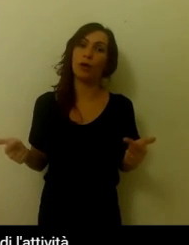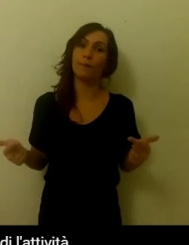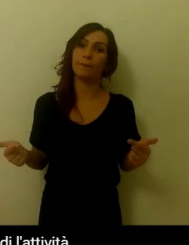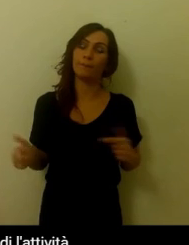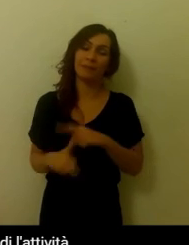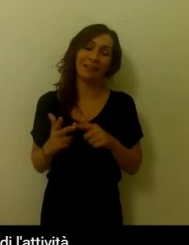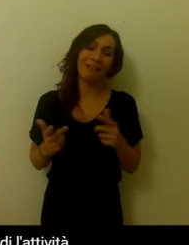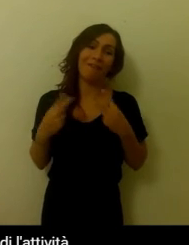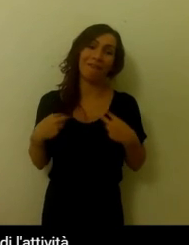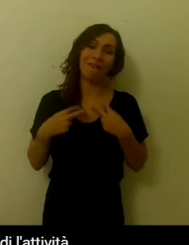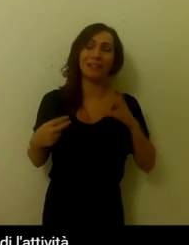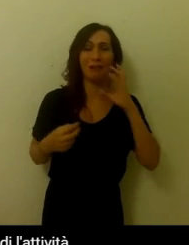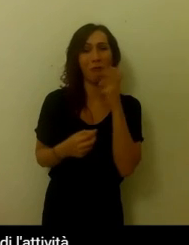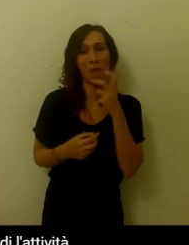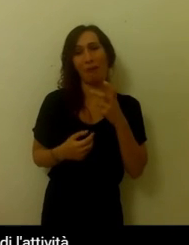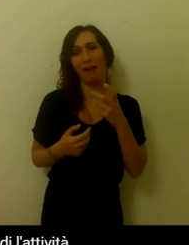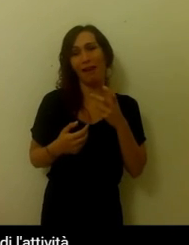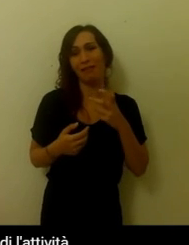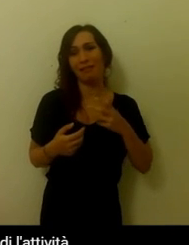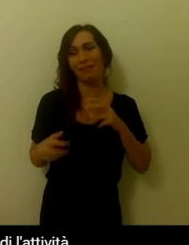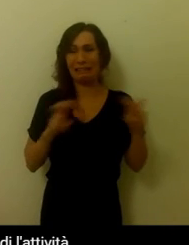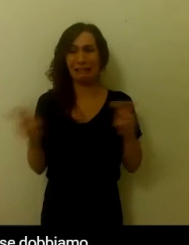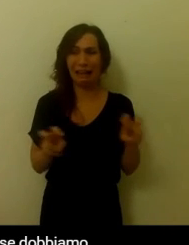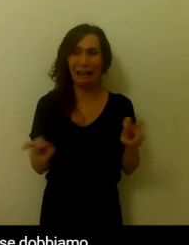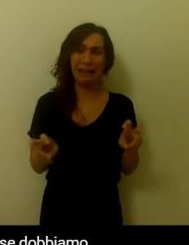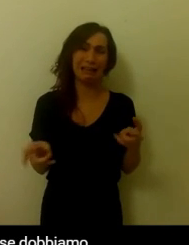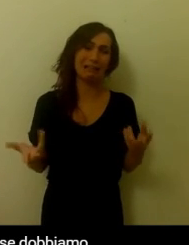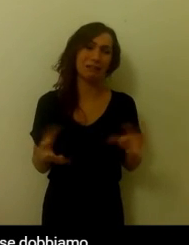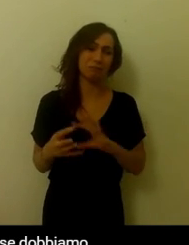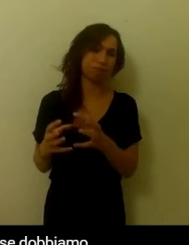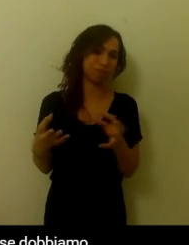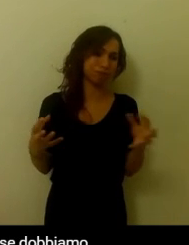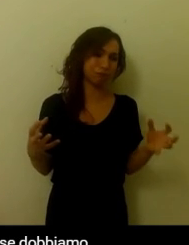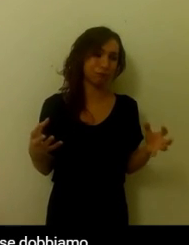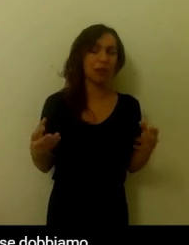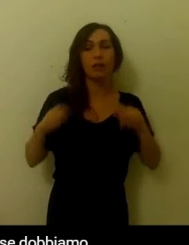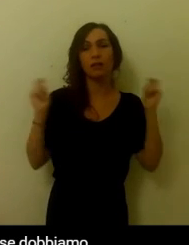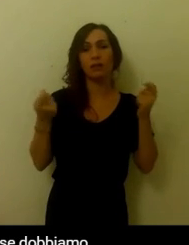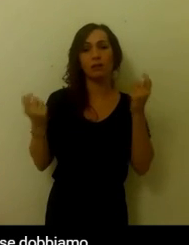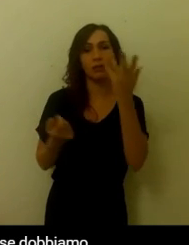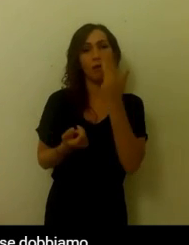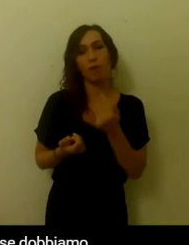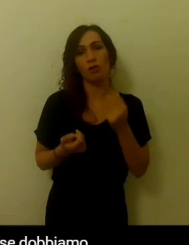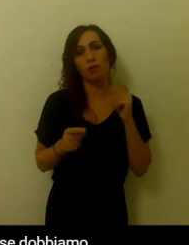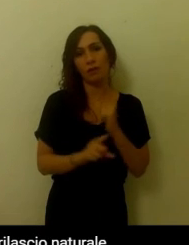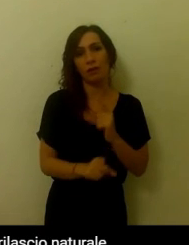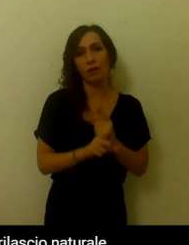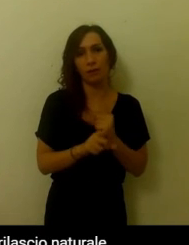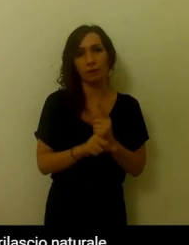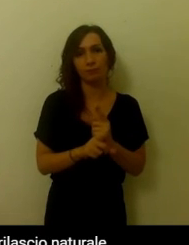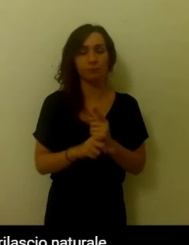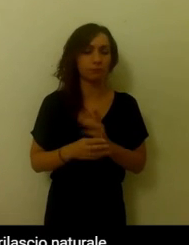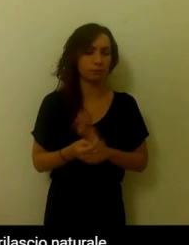complessa per ritmi, stress, quindi l'attività deve per forza essere piacevole. Soprattutto se dobbiamo poi